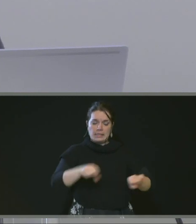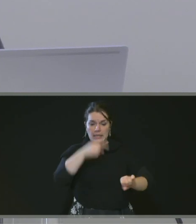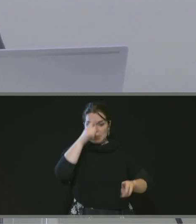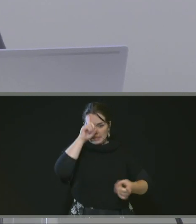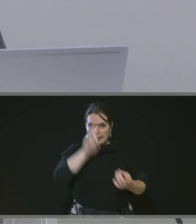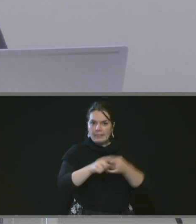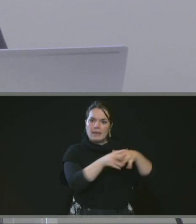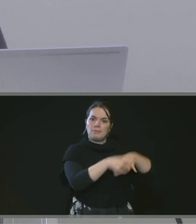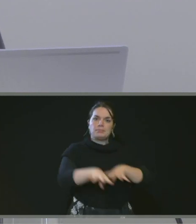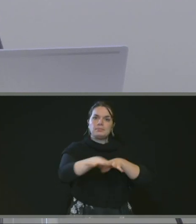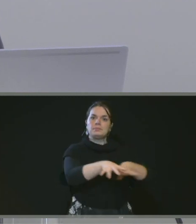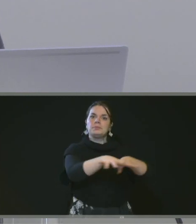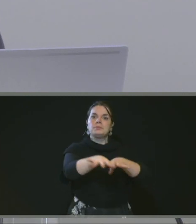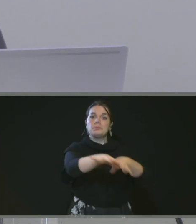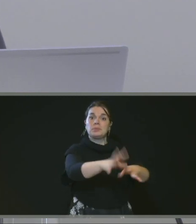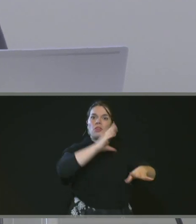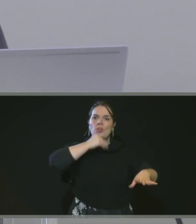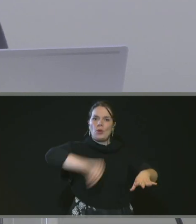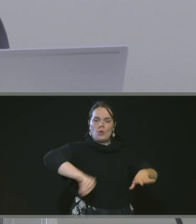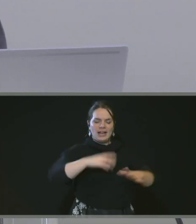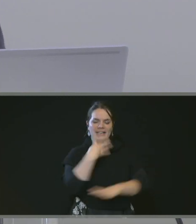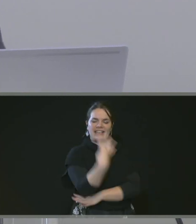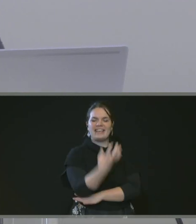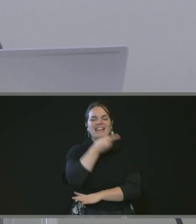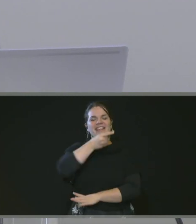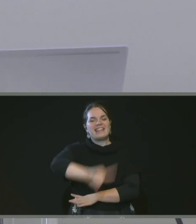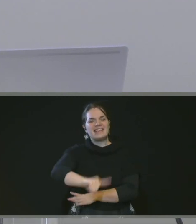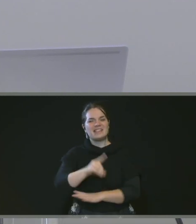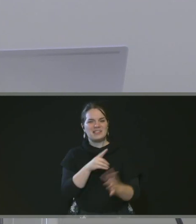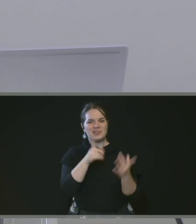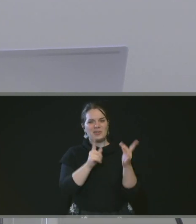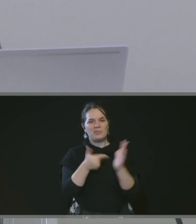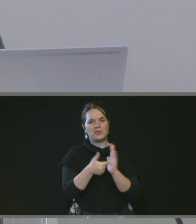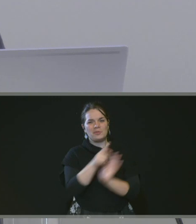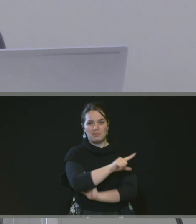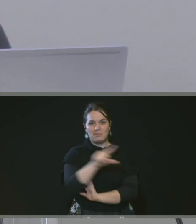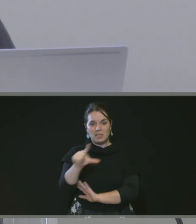le 4 décembre 2022. Sur la période des fêtes de fin d'année.